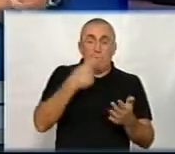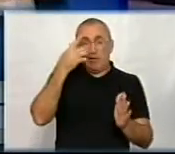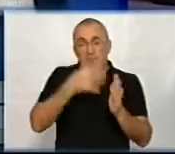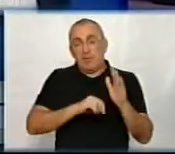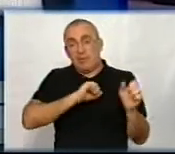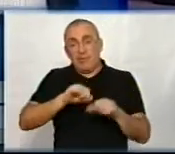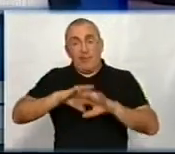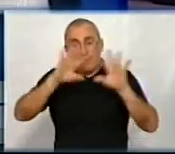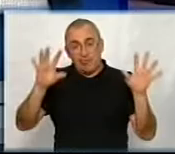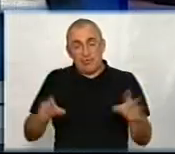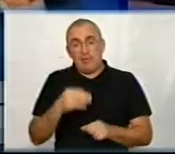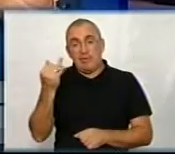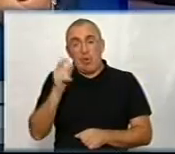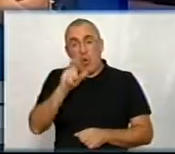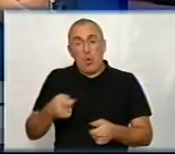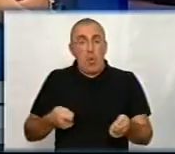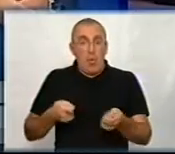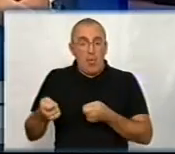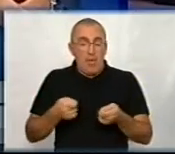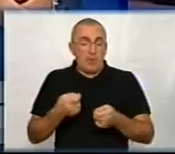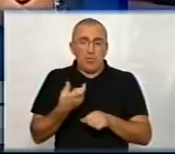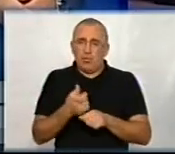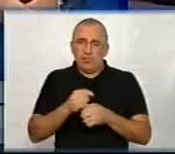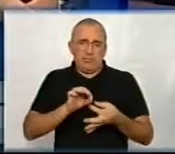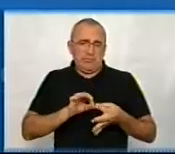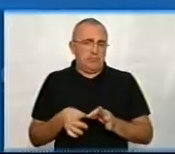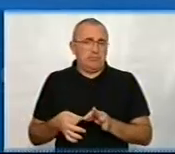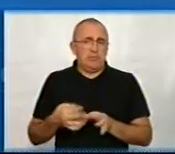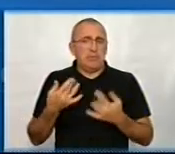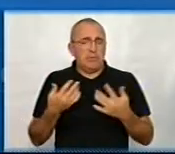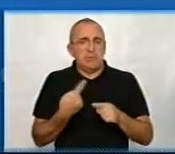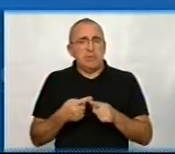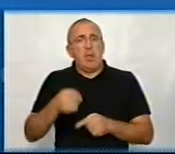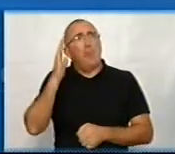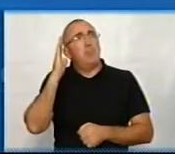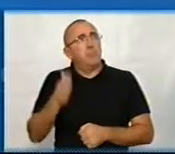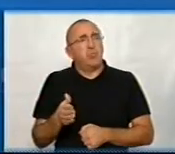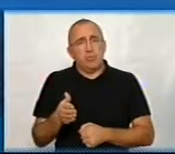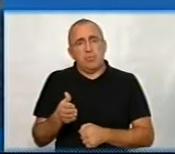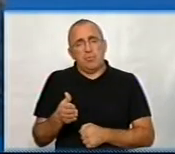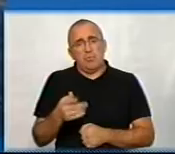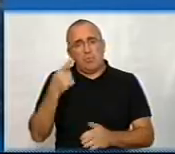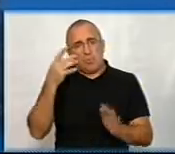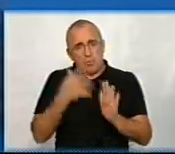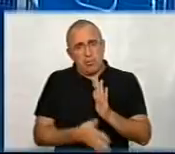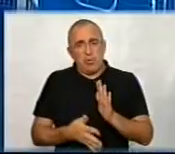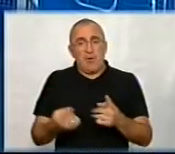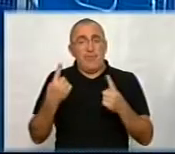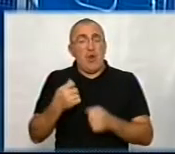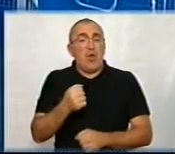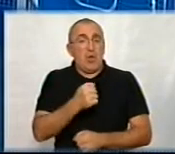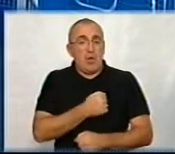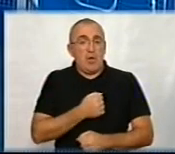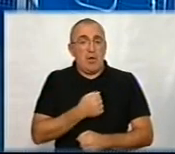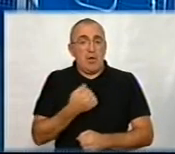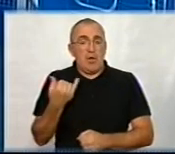захистити в цілому інтереси громади тієї чи іншої буде дуже складно. як ви гадаєте, наскільки це буде? Розумієте, просто на великий жаль, от